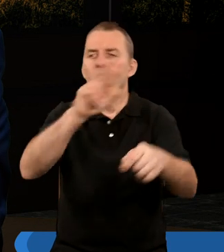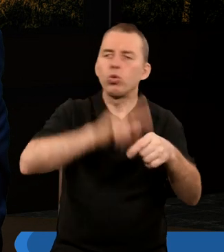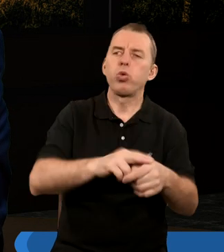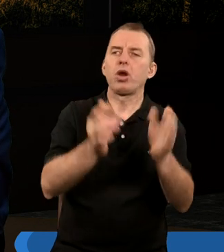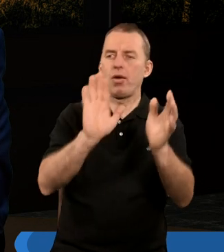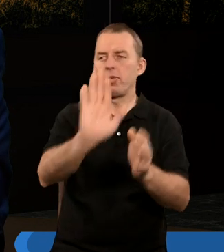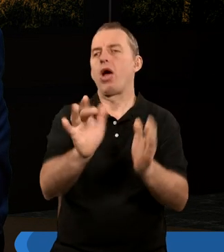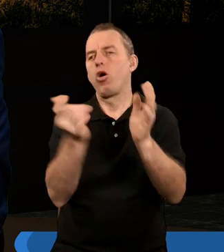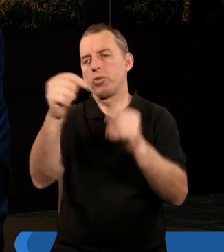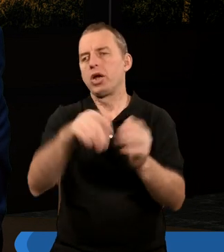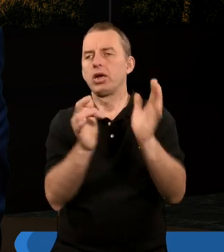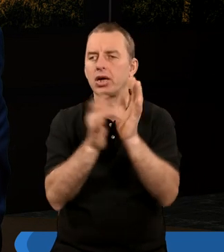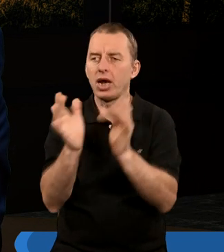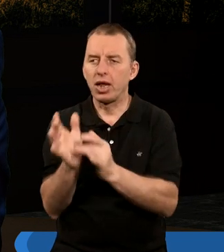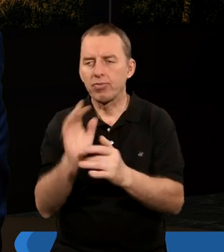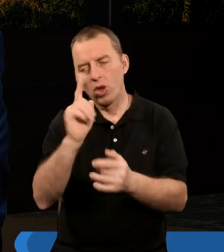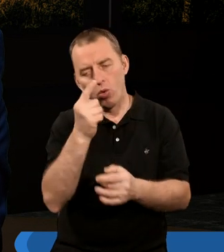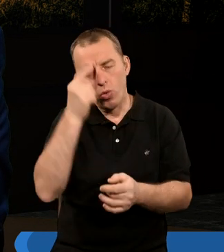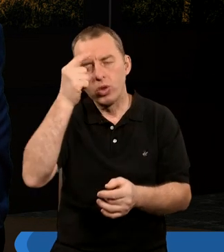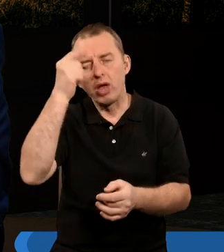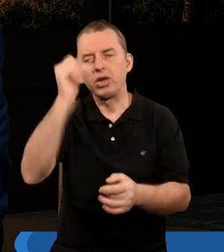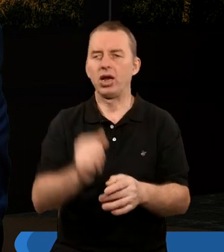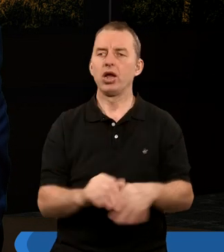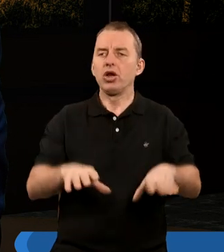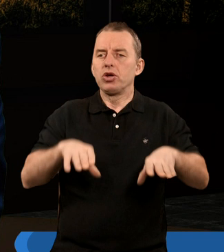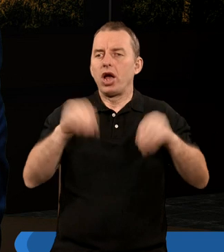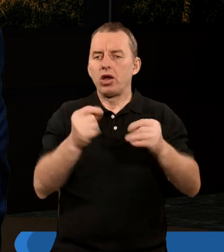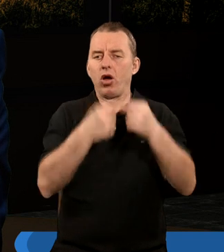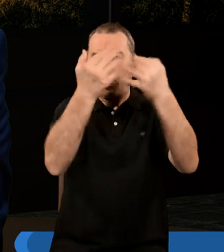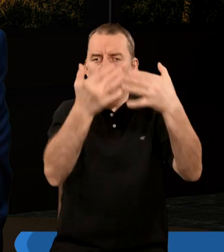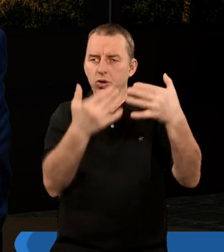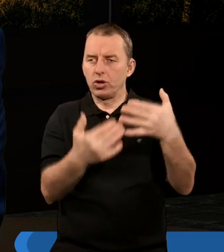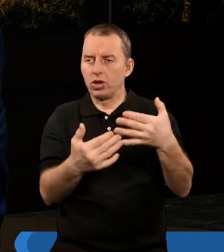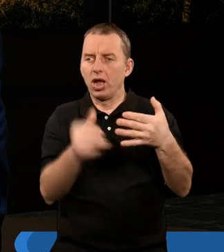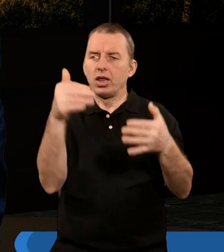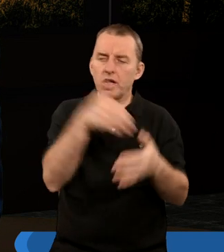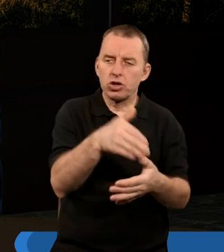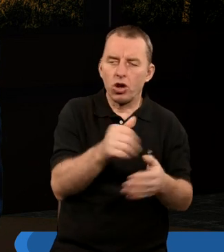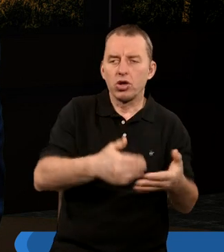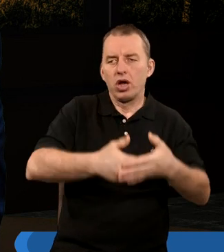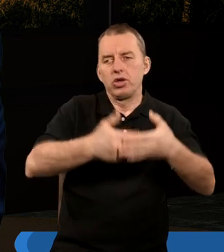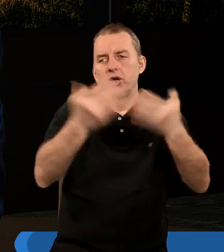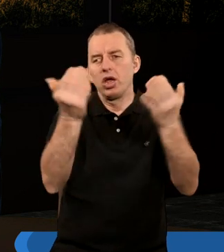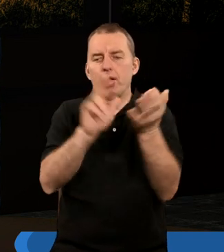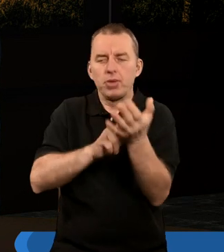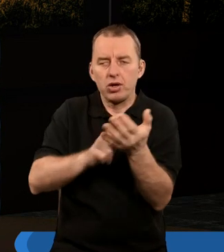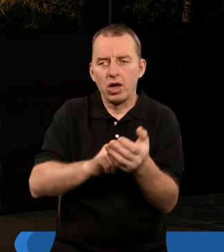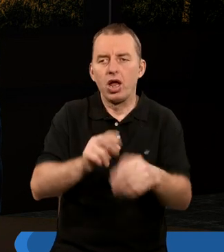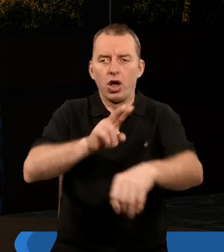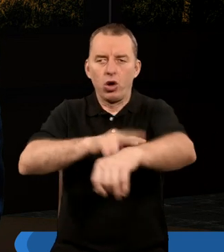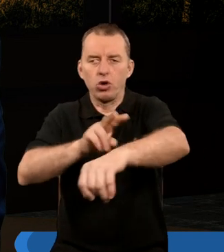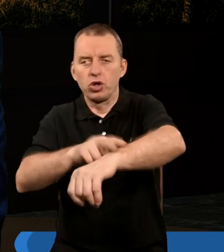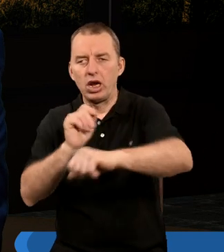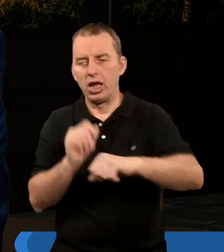przyjść. z utęsknieniem zaczął odliczać miesiące, dni, później wręcz